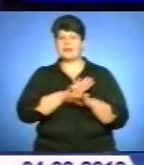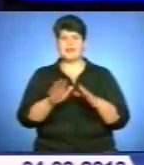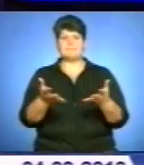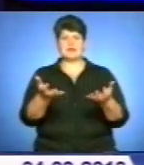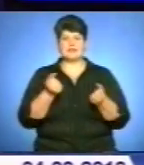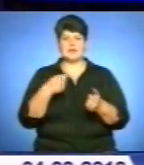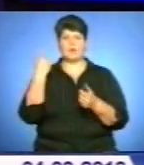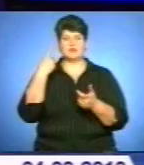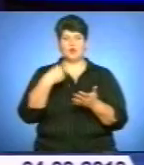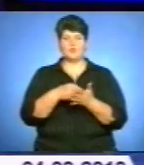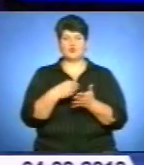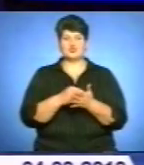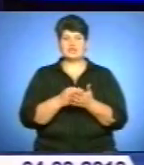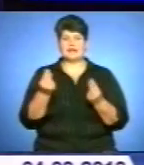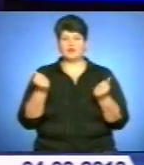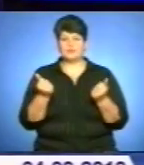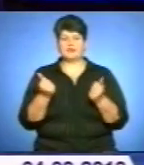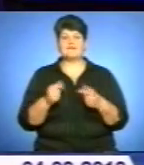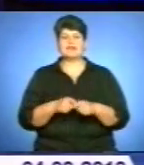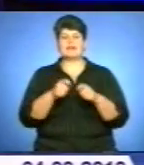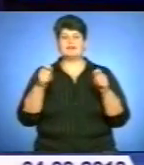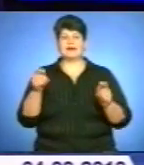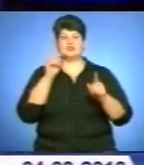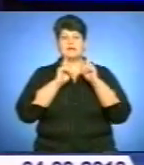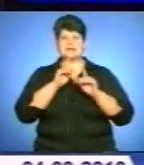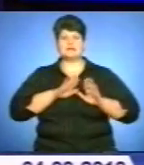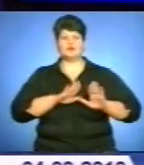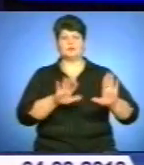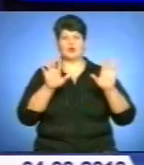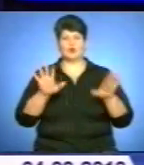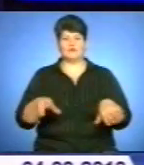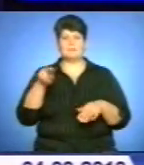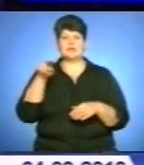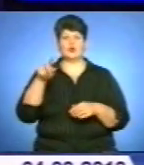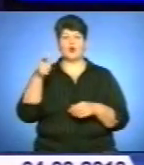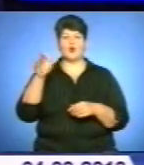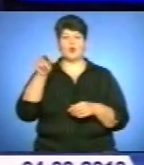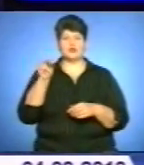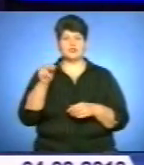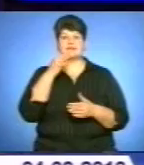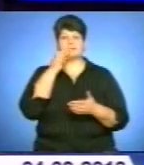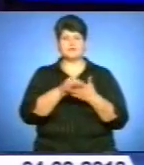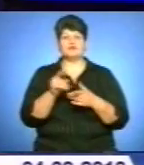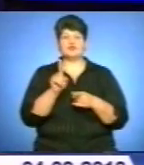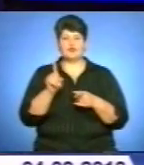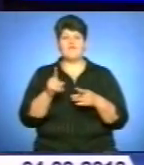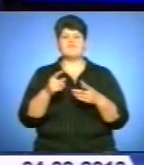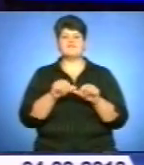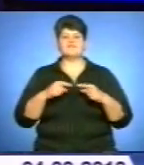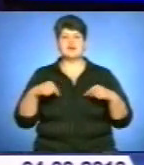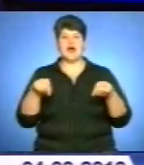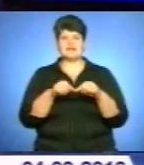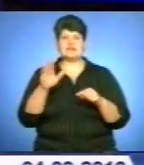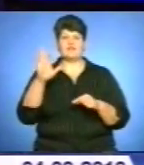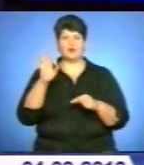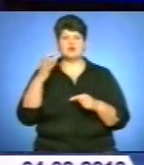обласного бюджету. Відкриваючи нараду, заступник голови облдержадміністрації Петро Гоч наголосив, що фракція ВО «Свобода» в обласній